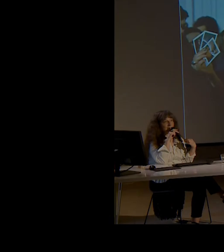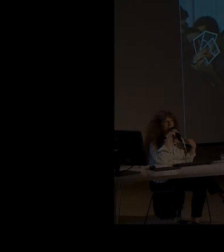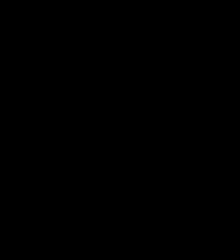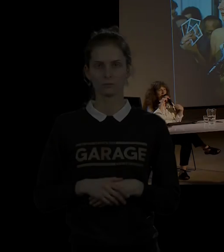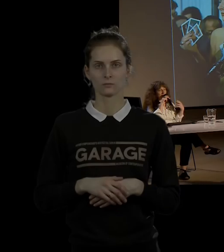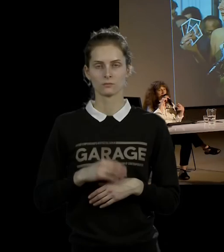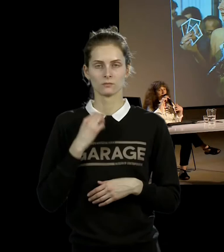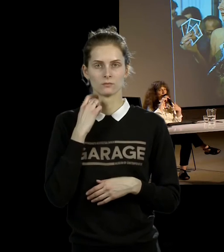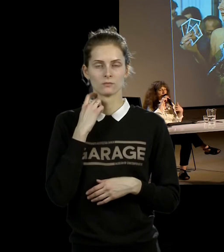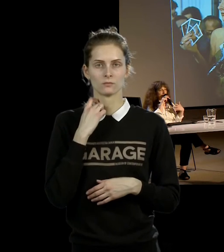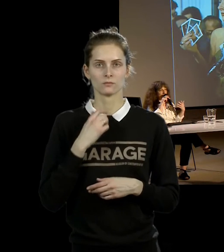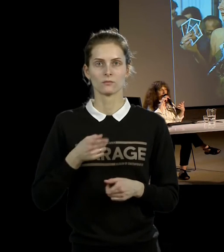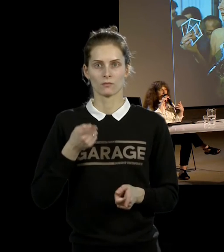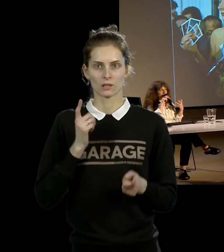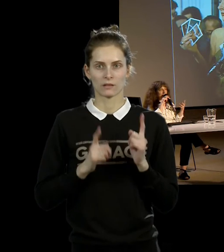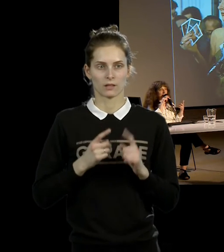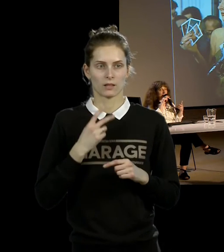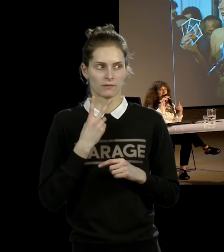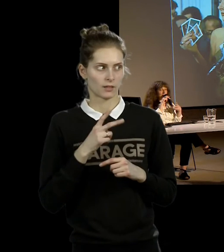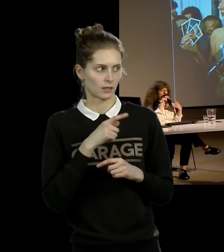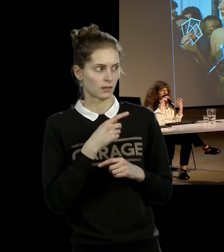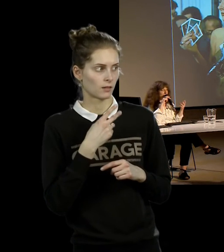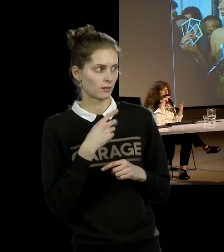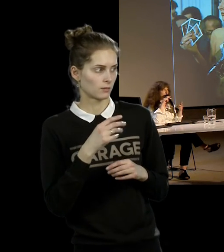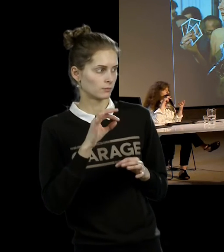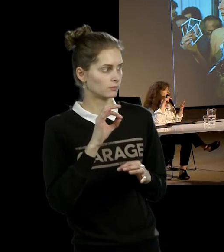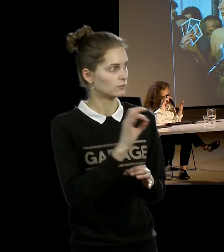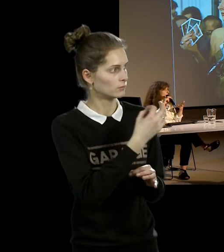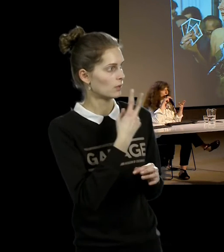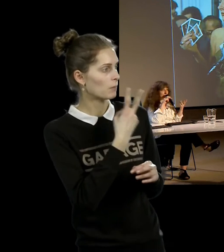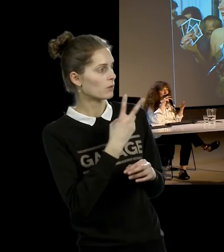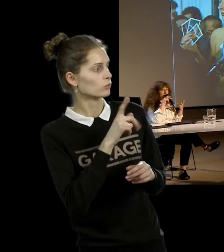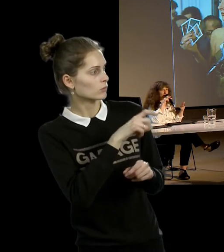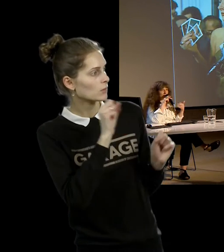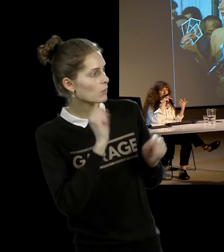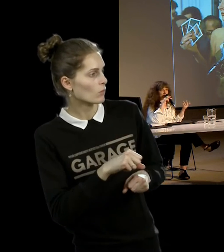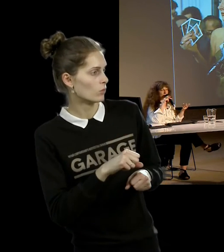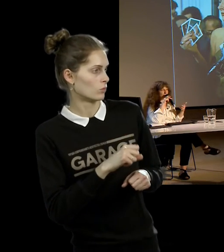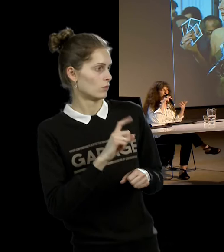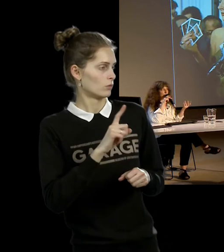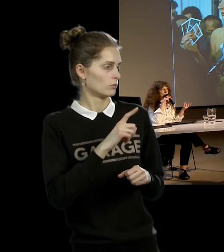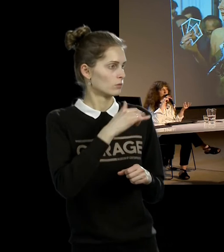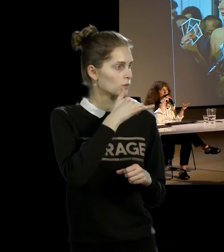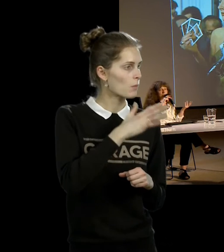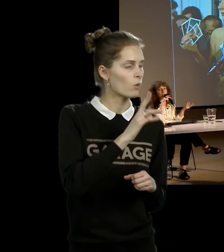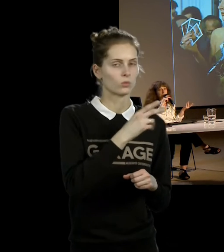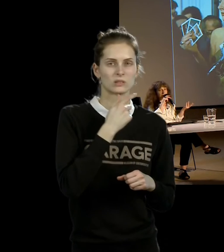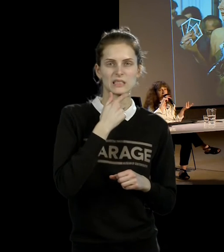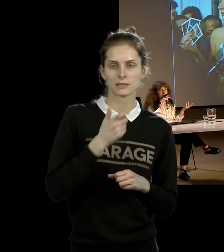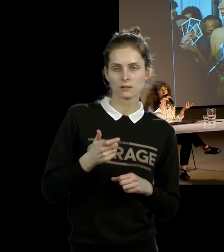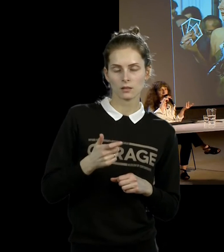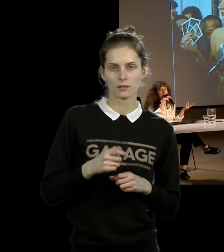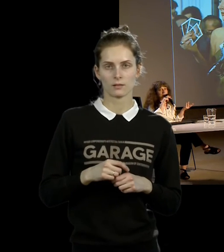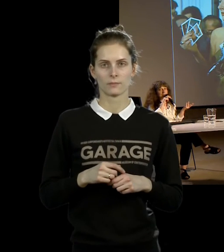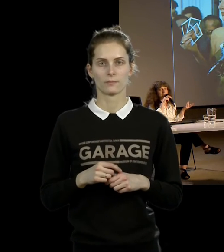кровоподтек. Действительно огромная провокация зрителя и провокация, в которой в публике, во многих,